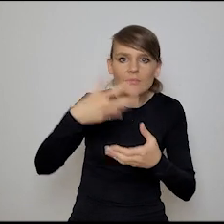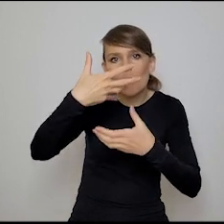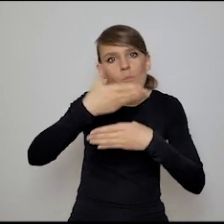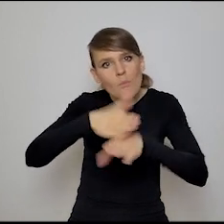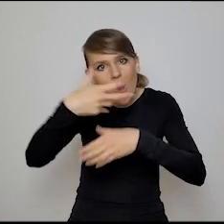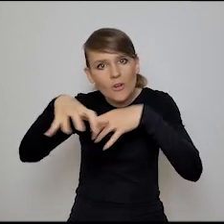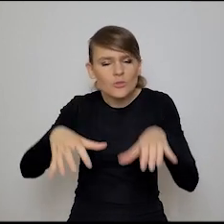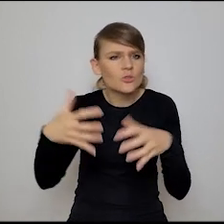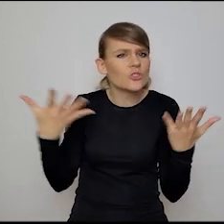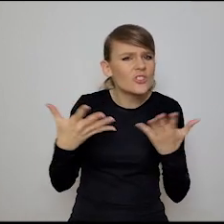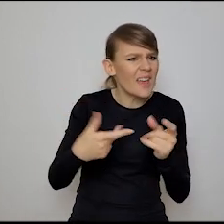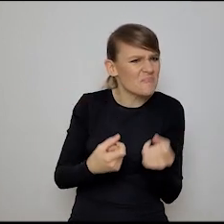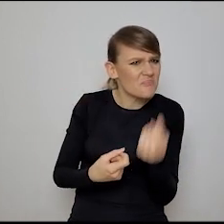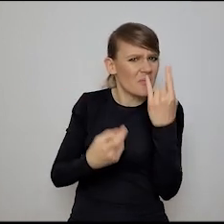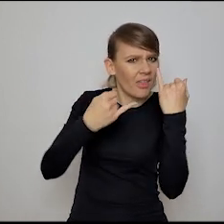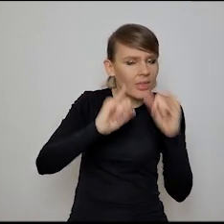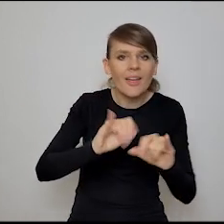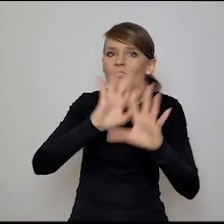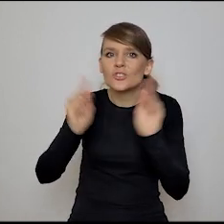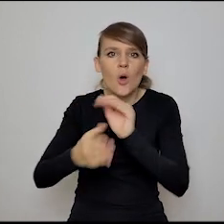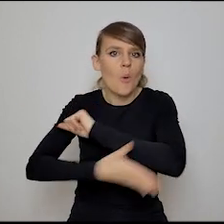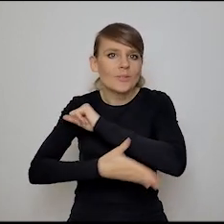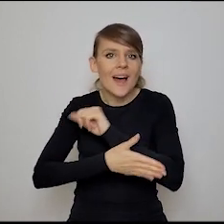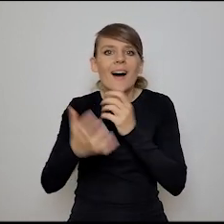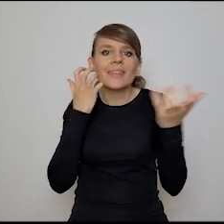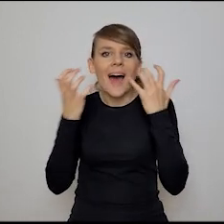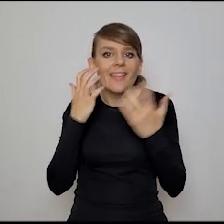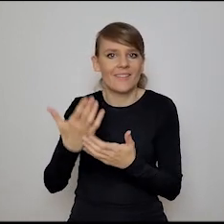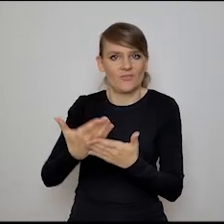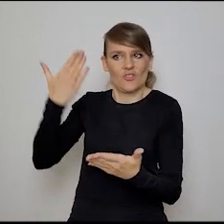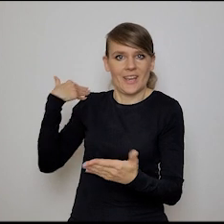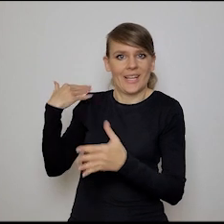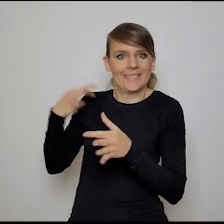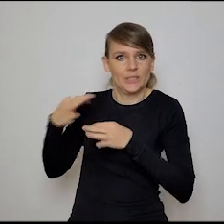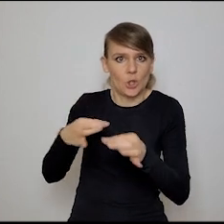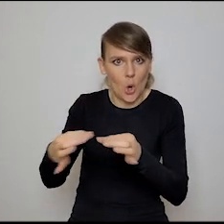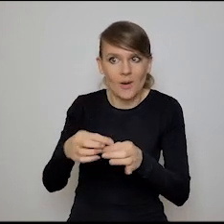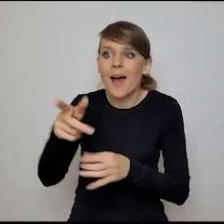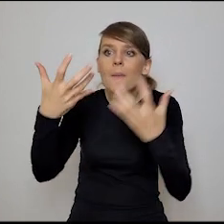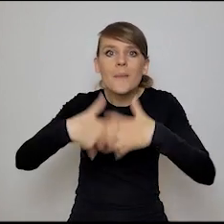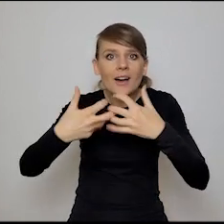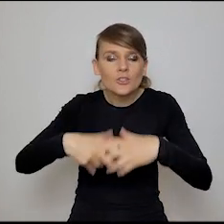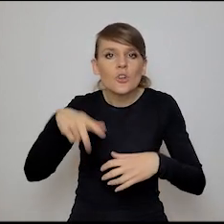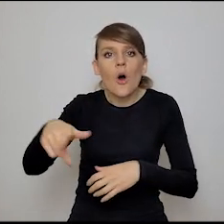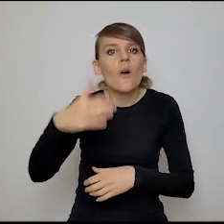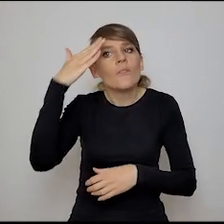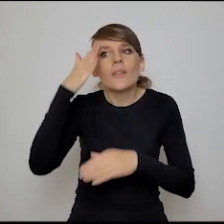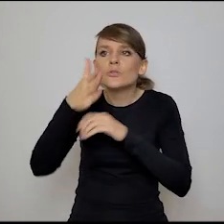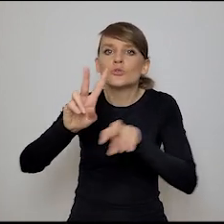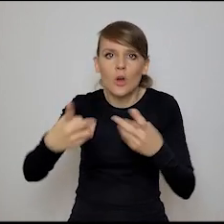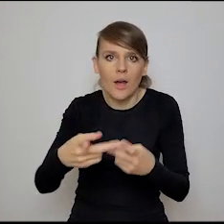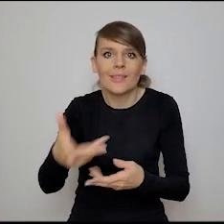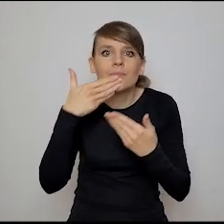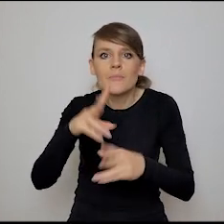a co tam idzie anomalie, wszystko to jest oparte na historycznych danych, tak? Że maszyna bierze wiedzę o przyszłości z